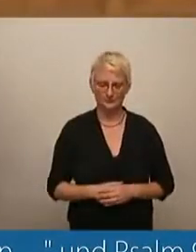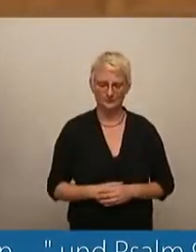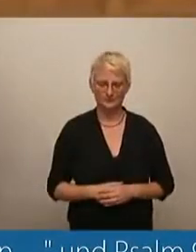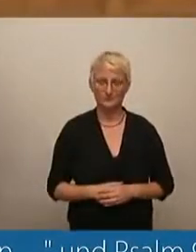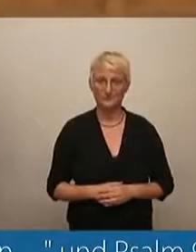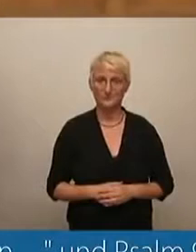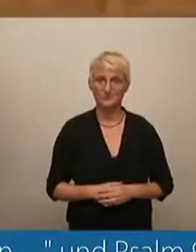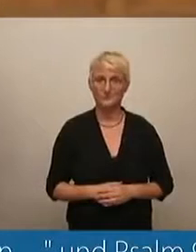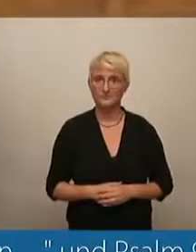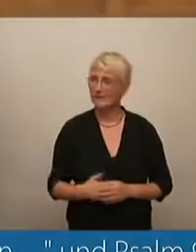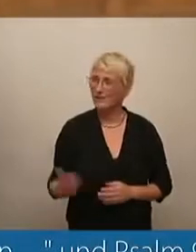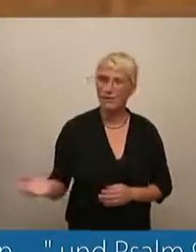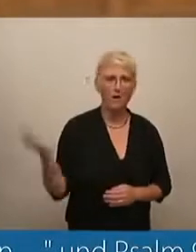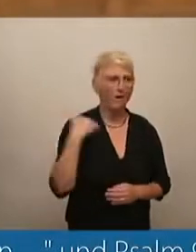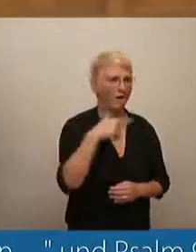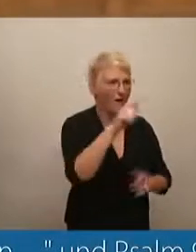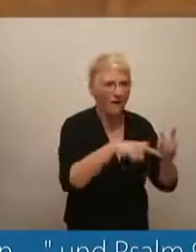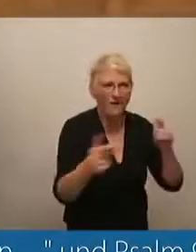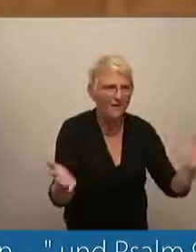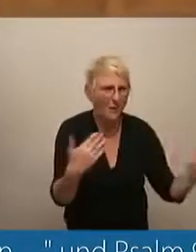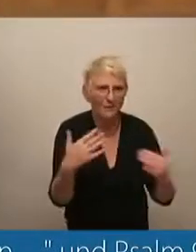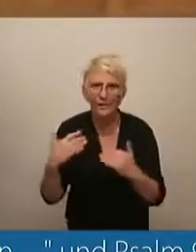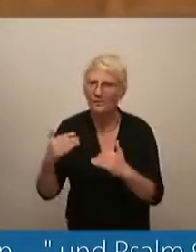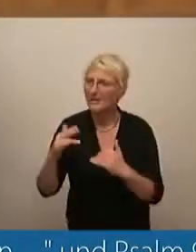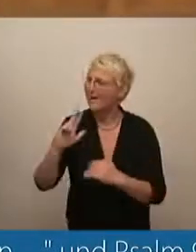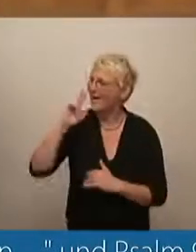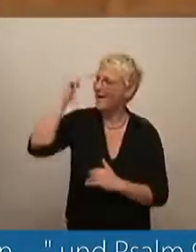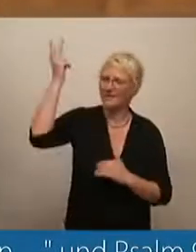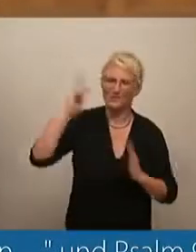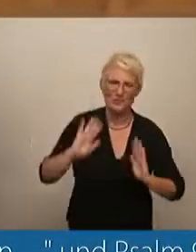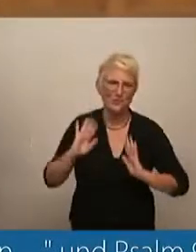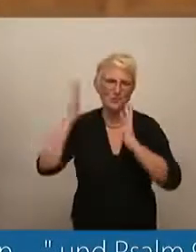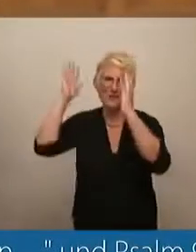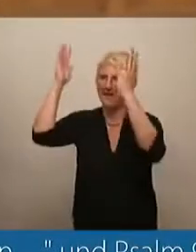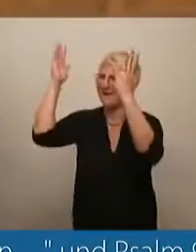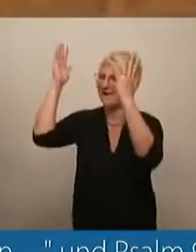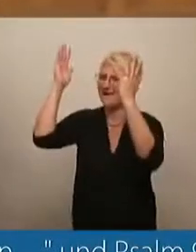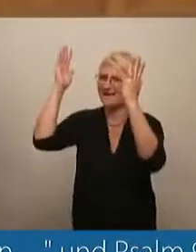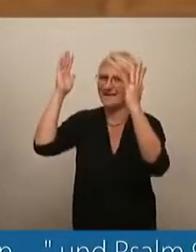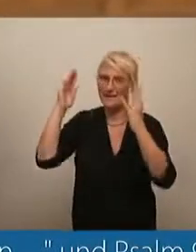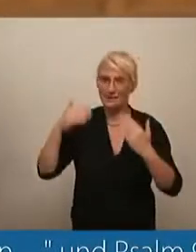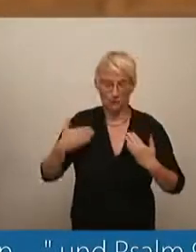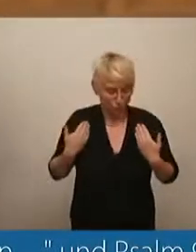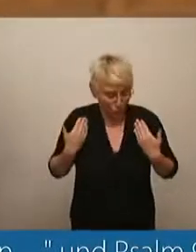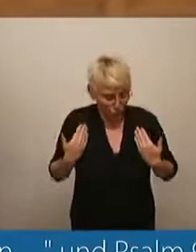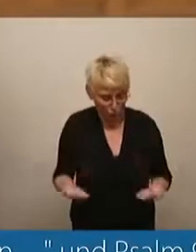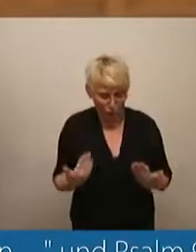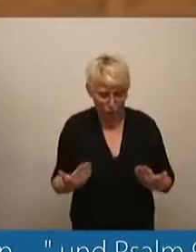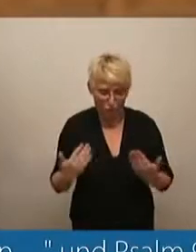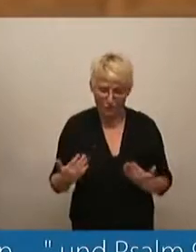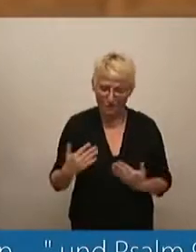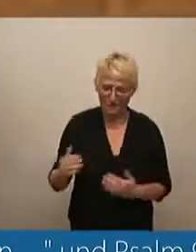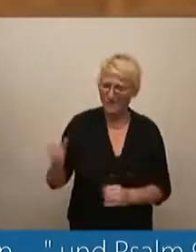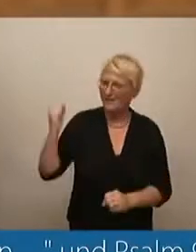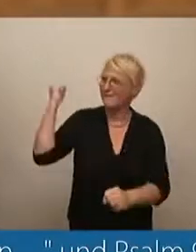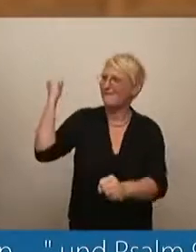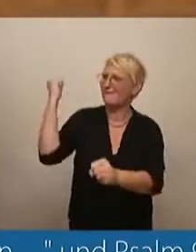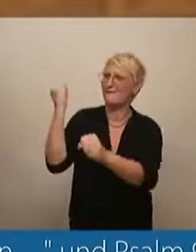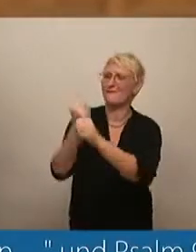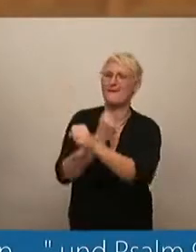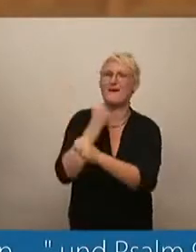Kommt, lasst uns jubeln vor dem Herrn und zujauchzen dem Fels